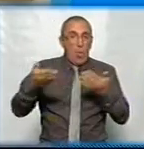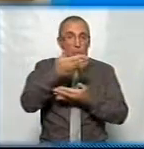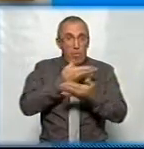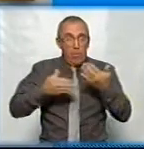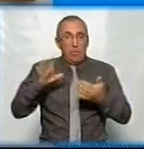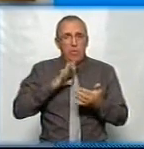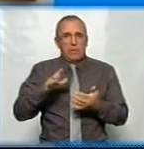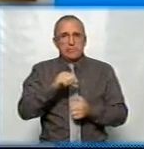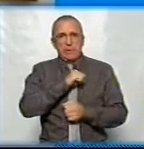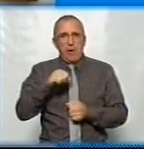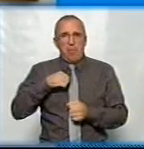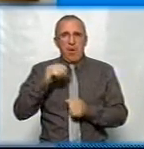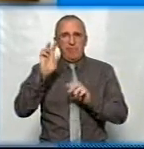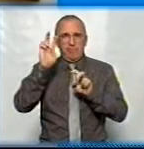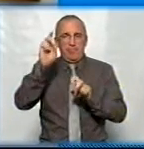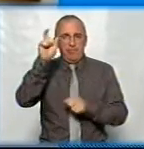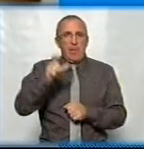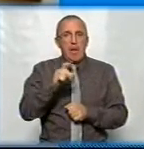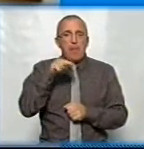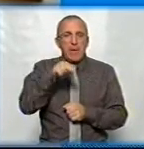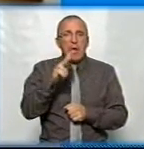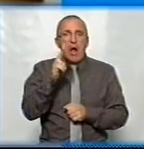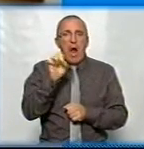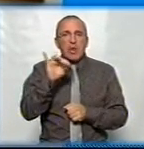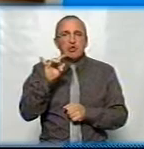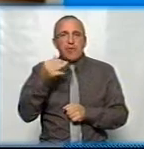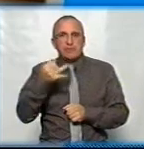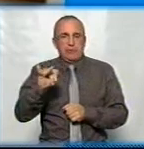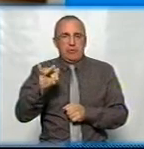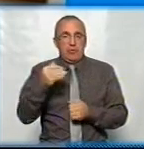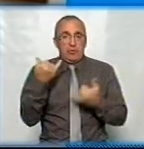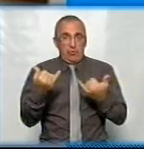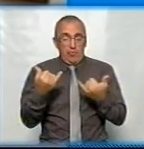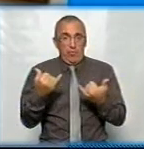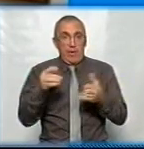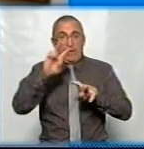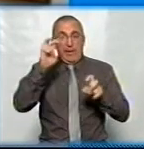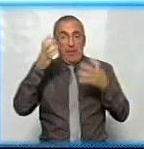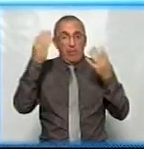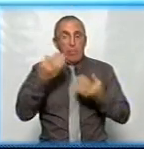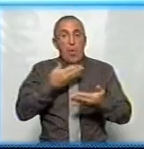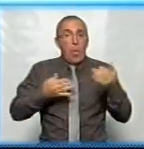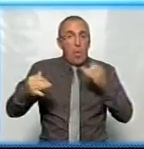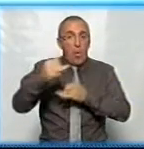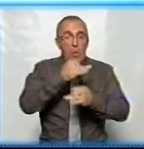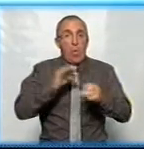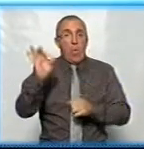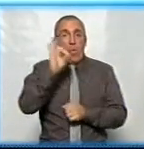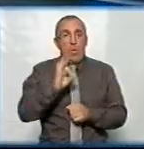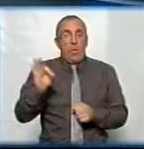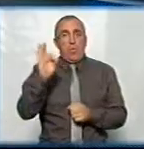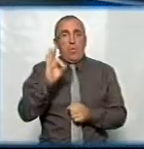викликала сама постать Петра Калнишевського. І сьогодні у темі дня ми обговорюємо про